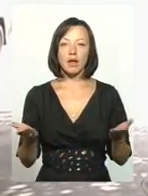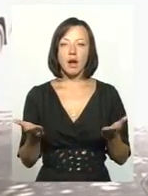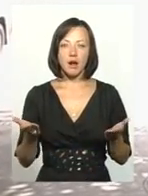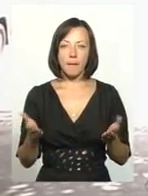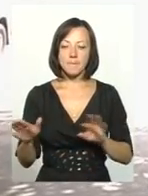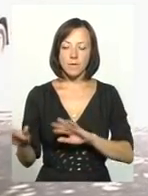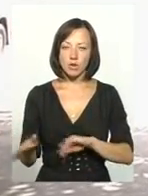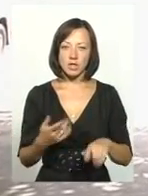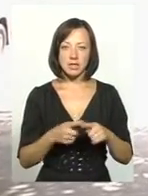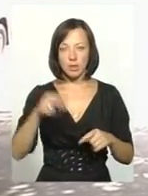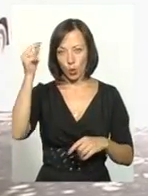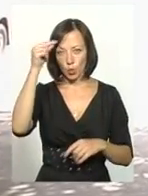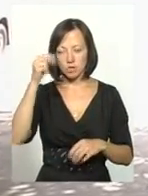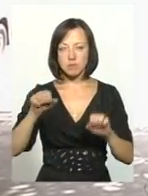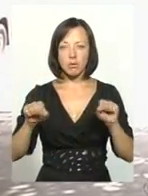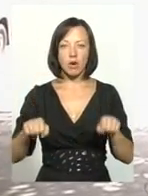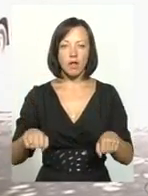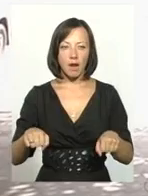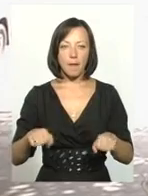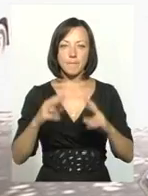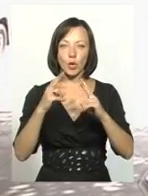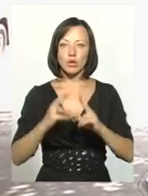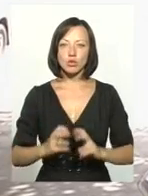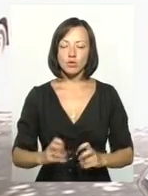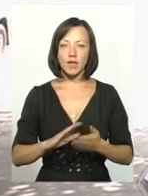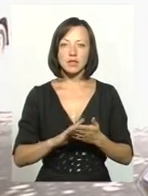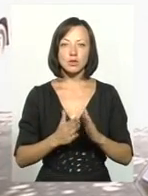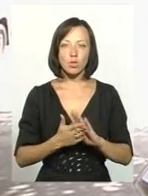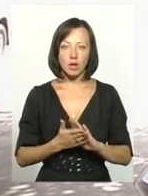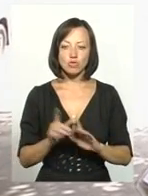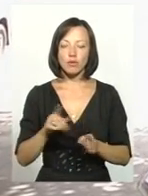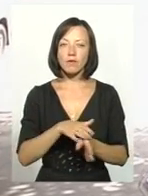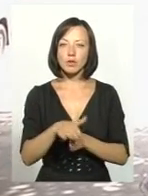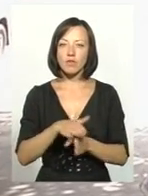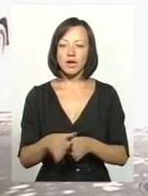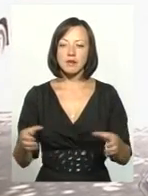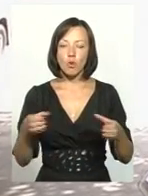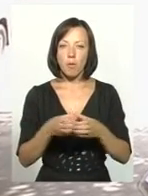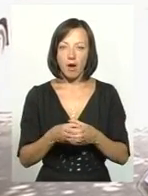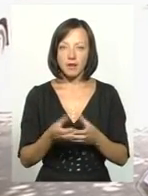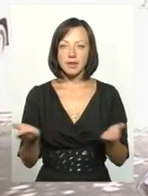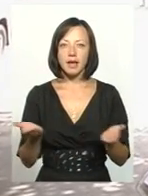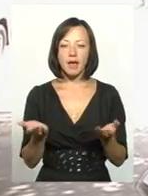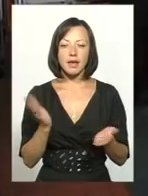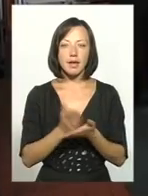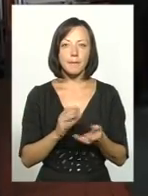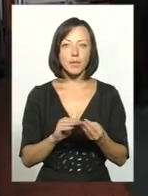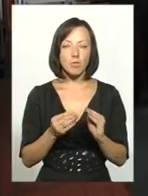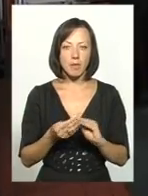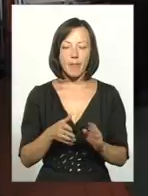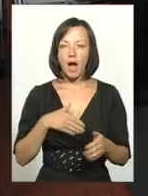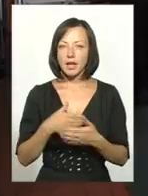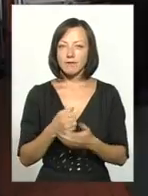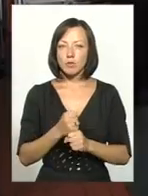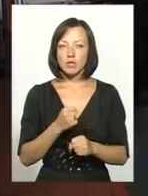цей курс, щоб вона змогла проаналізувати ситуацію, що відбувається в громаді, які є проблеми. Активно